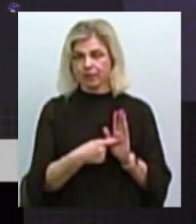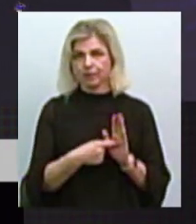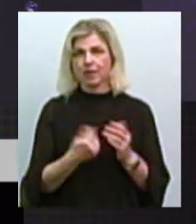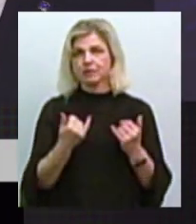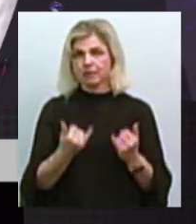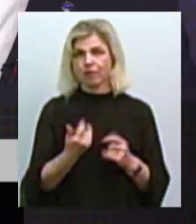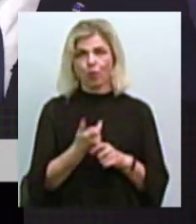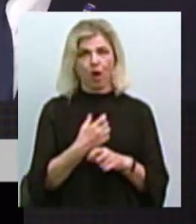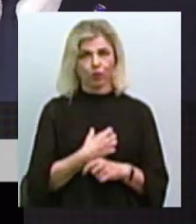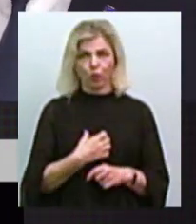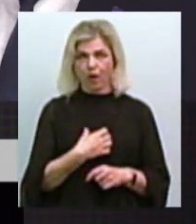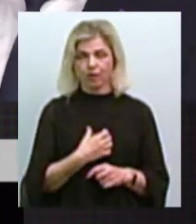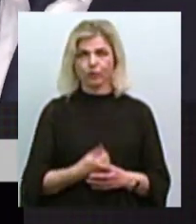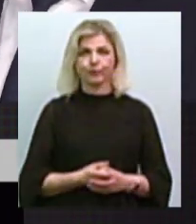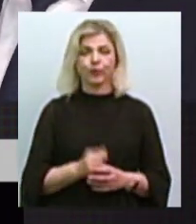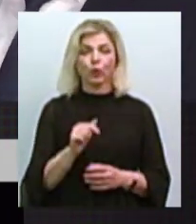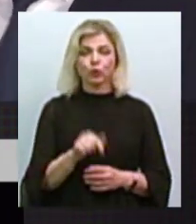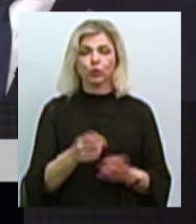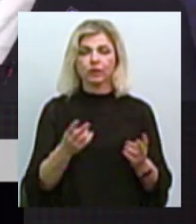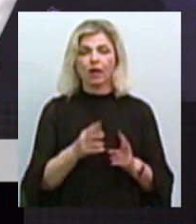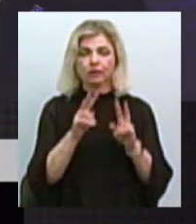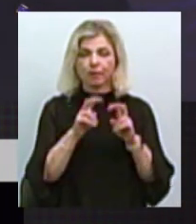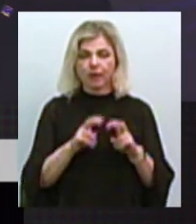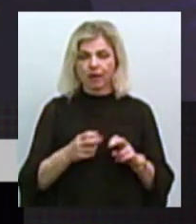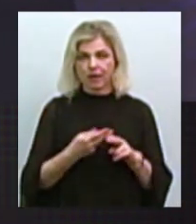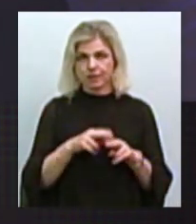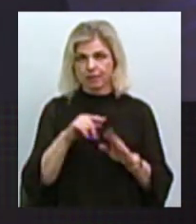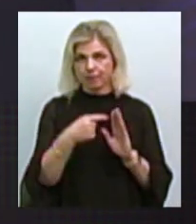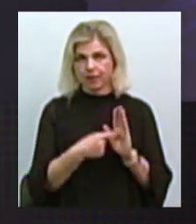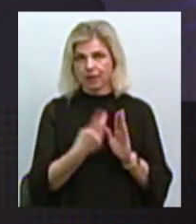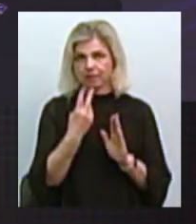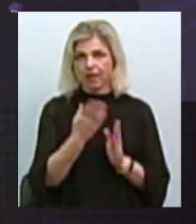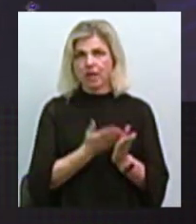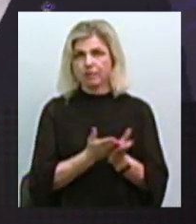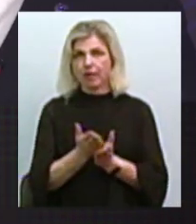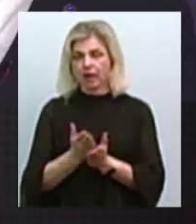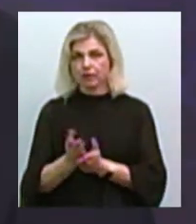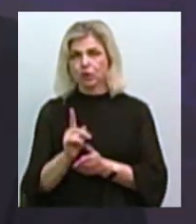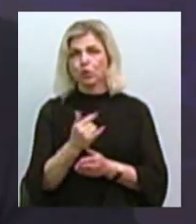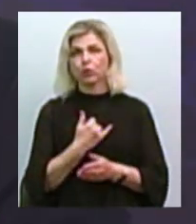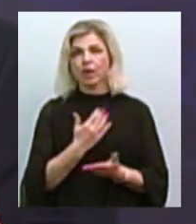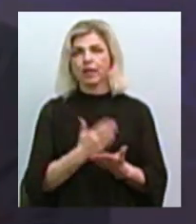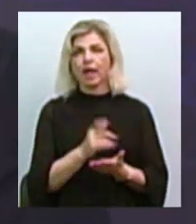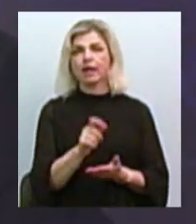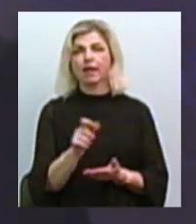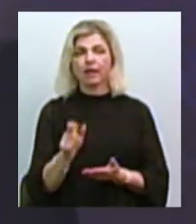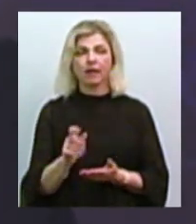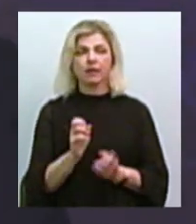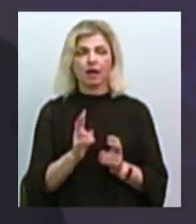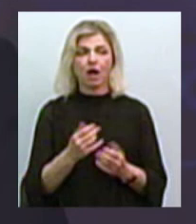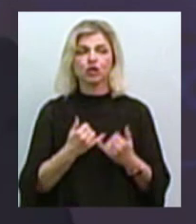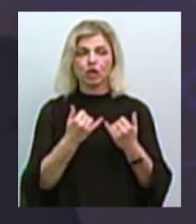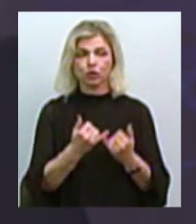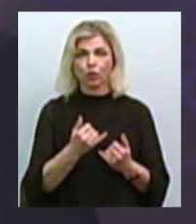сьогодні досить актуальне. І тут потрібно переглядати це питання в двох аспектах. Те, що у нас є клієнти такі, як шановний